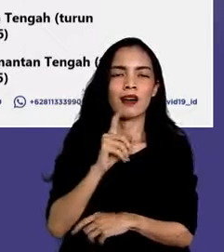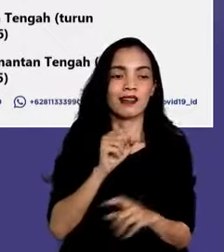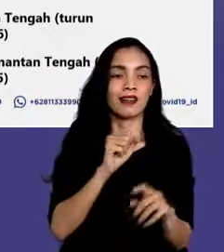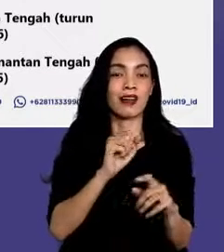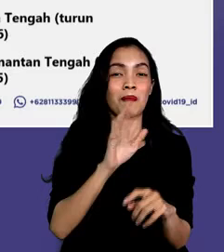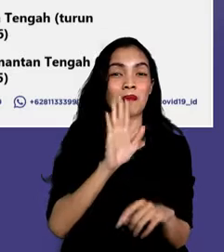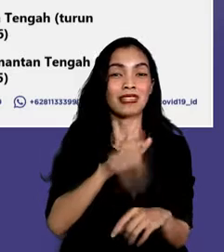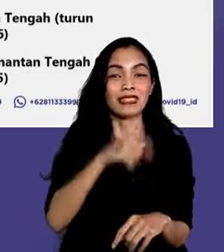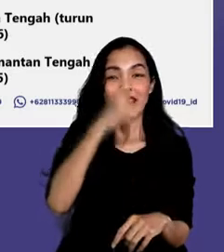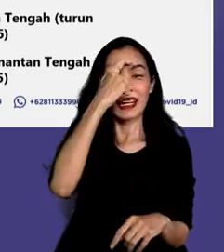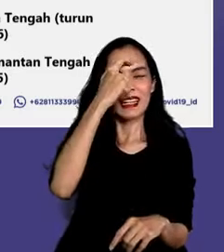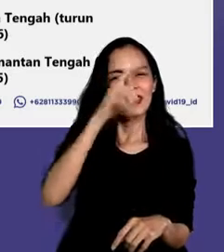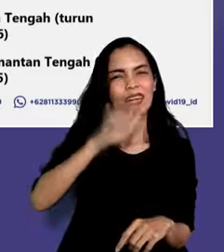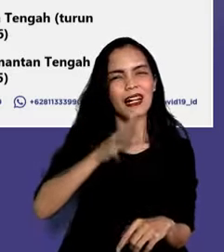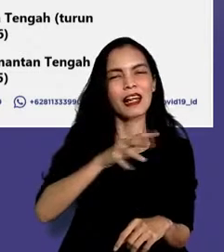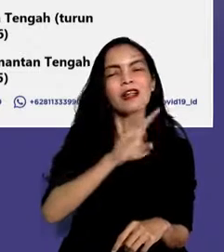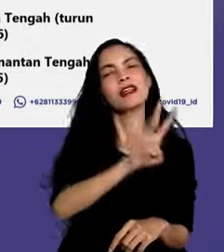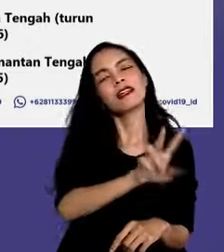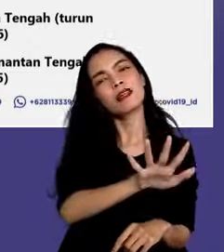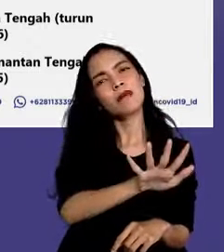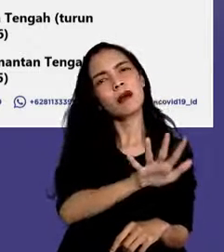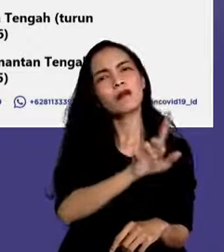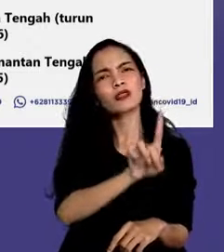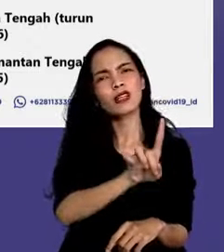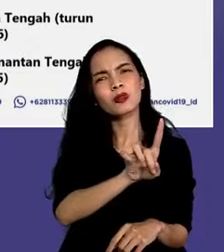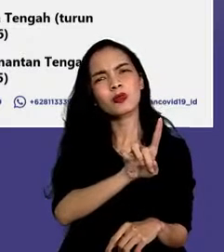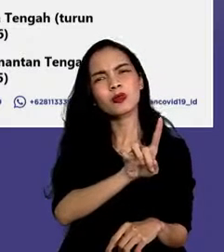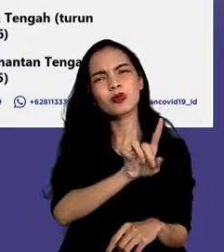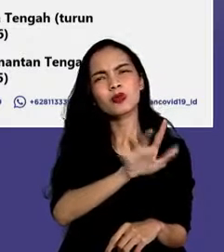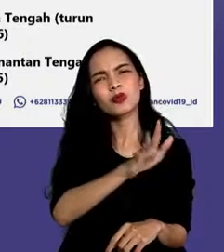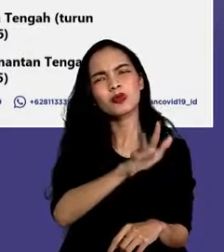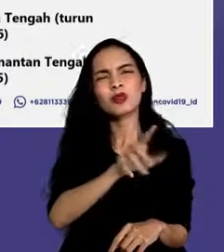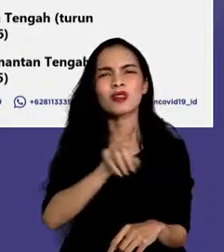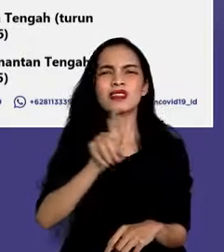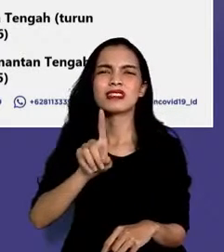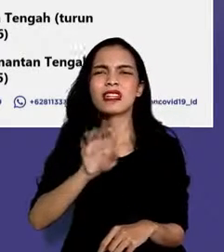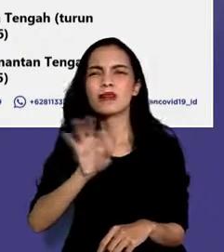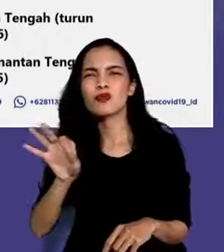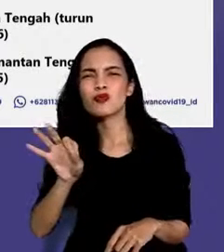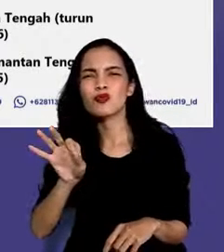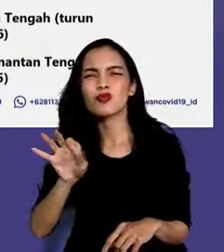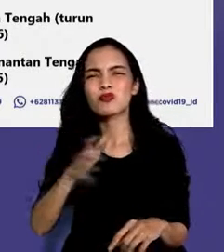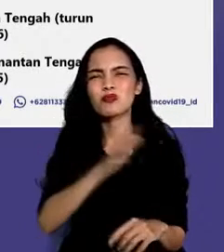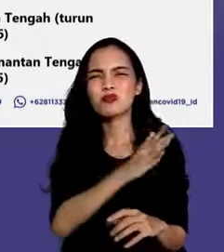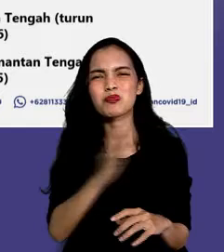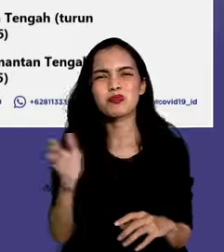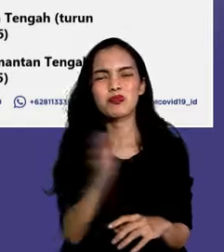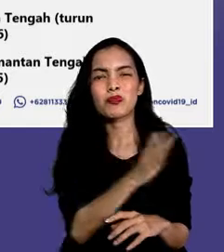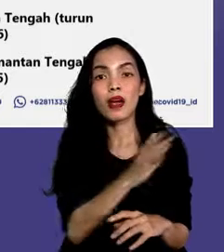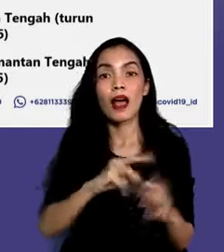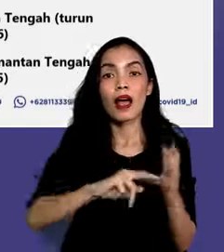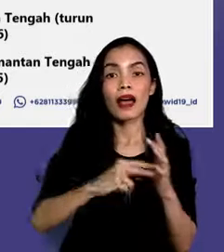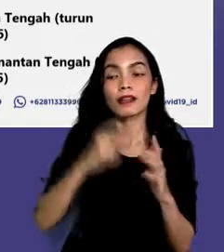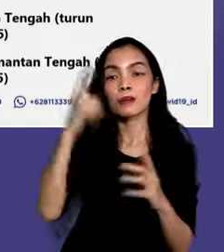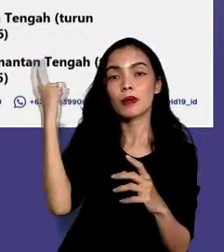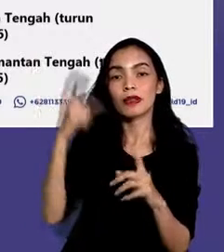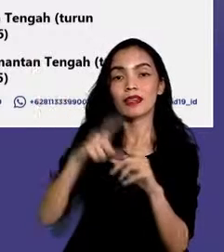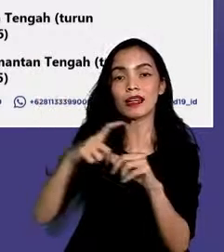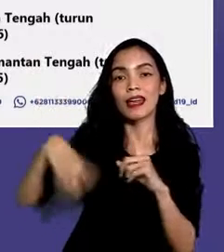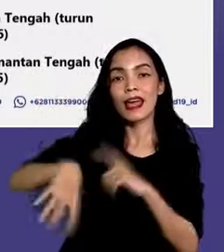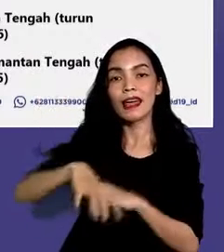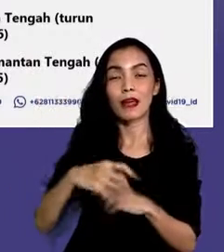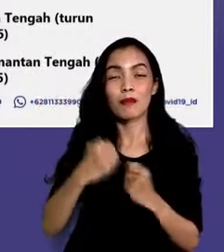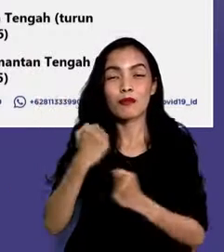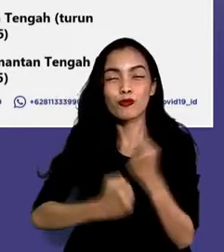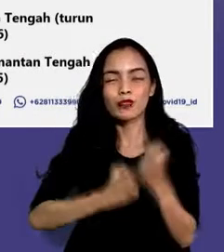aktif antara 51 sampai 1000 kasus. Artinya, jika pemerintah daerah dan masyarakatnya berupaya